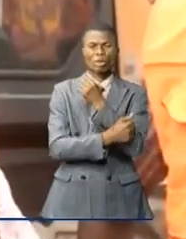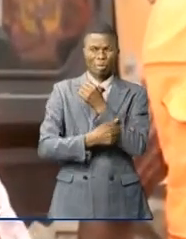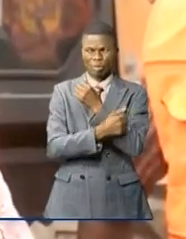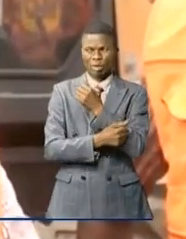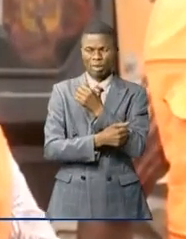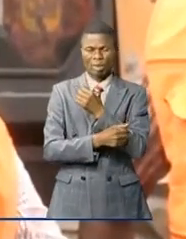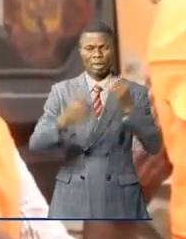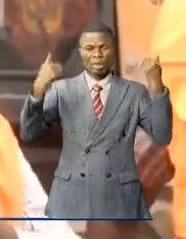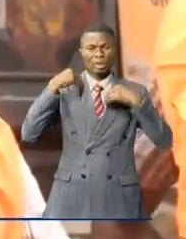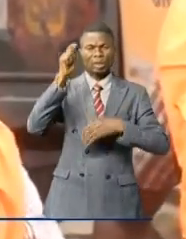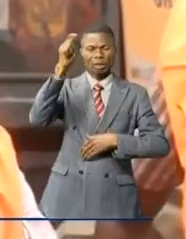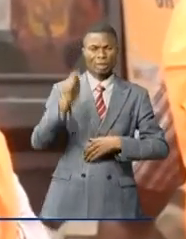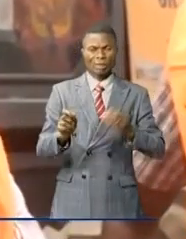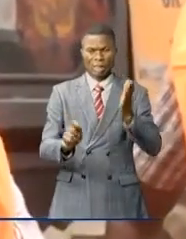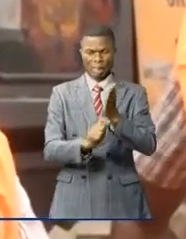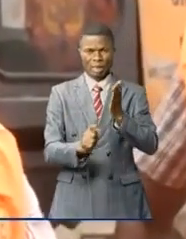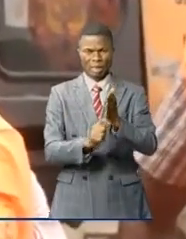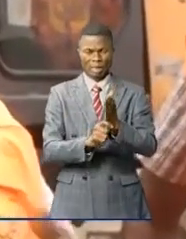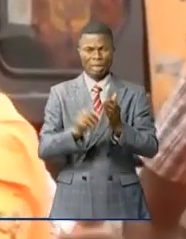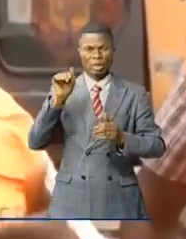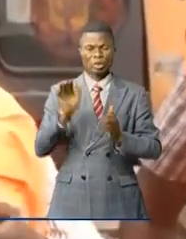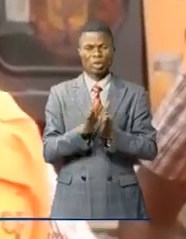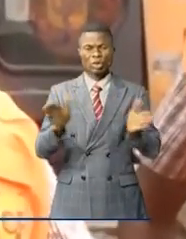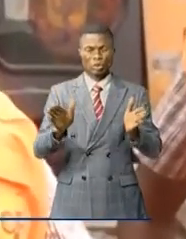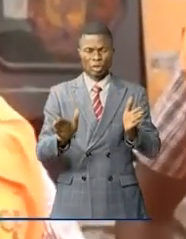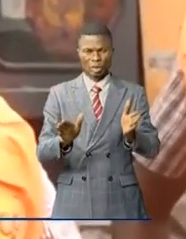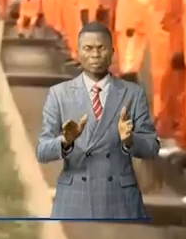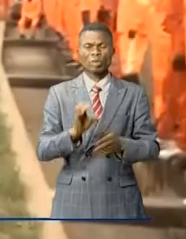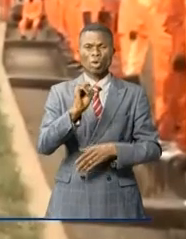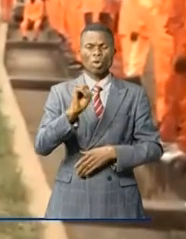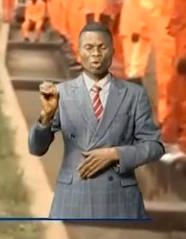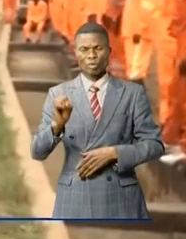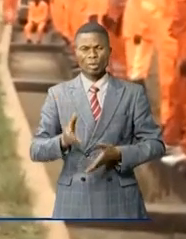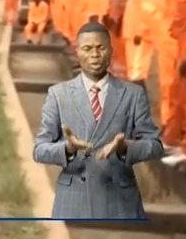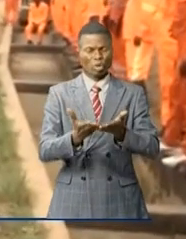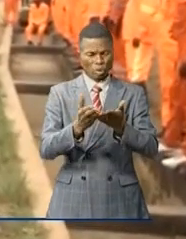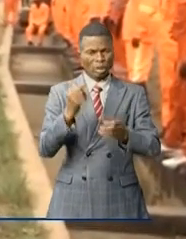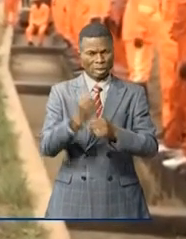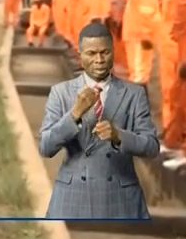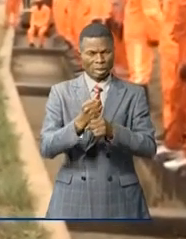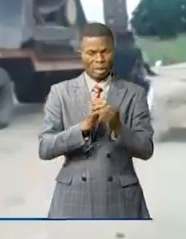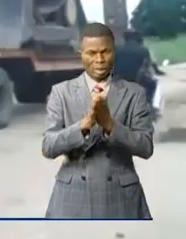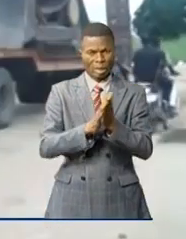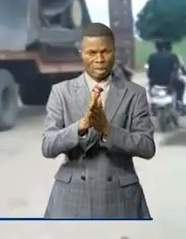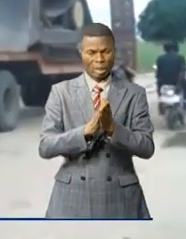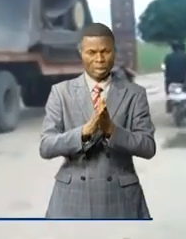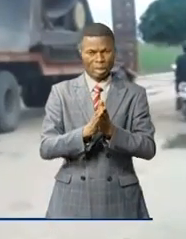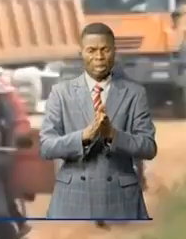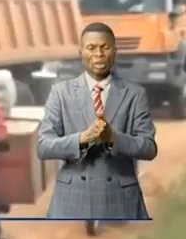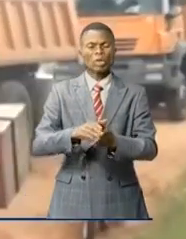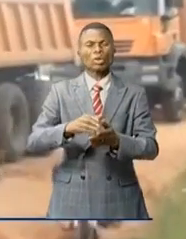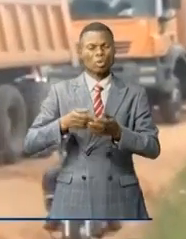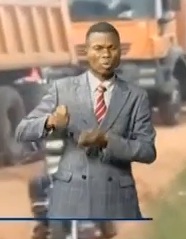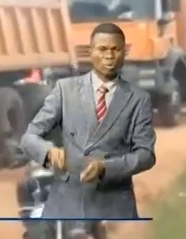'ODI, chef de division technique et directeur provincial AI de l'Office des routes de Munkala, ces travaux concernent la suppression des bourbiers